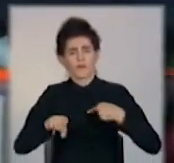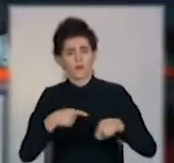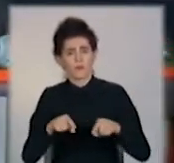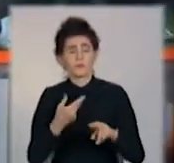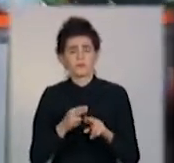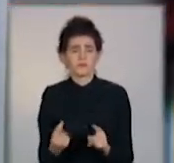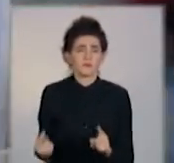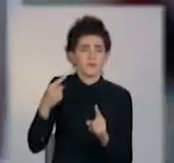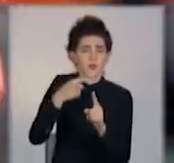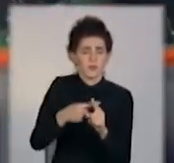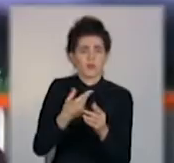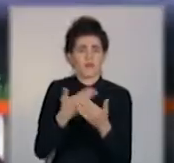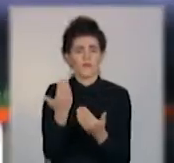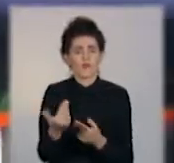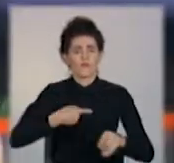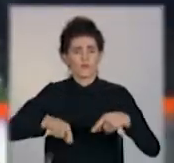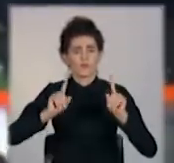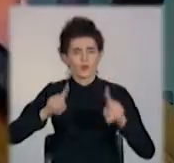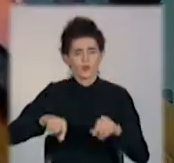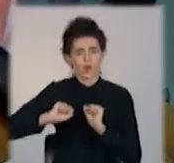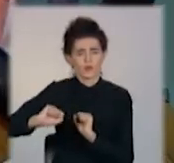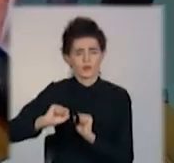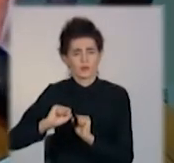справи береться захисник «Шахтаря» Сергій Кривцов.